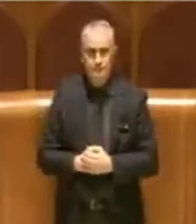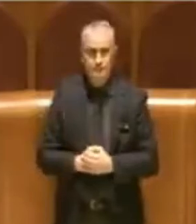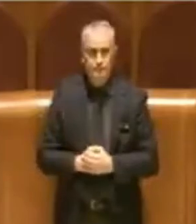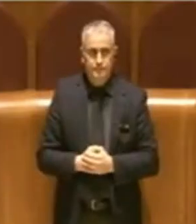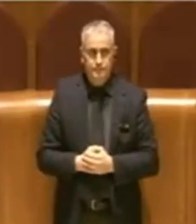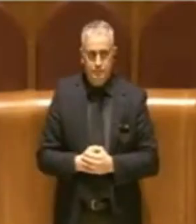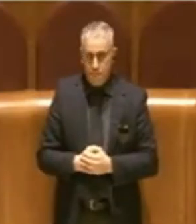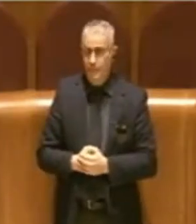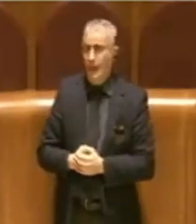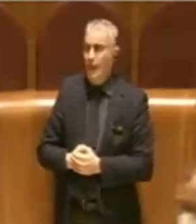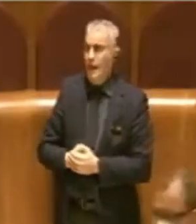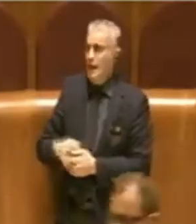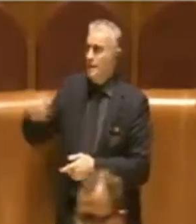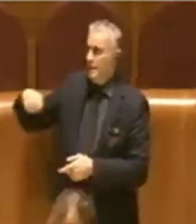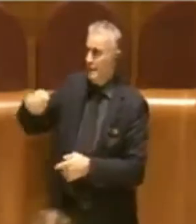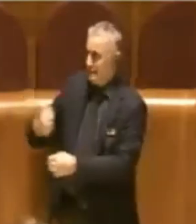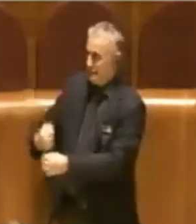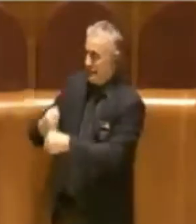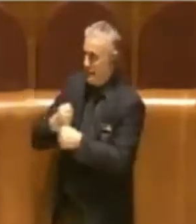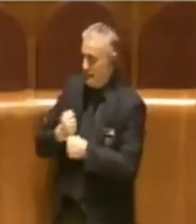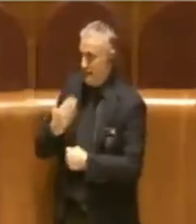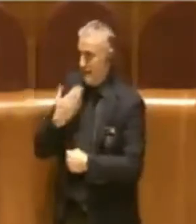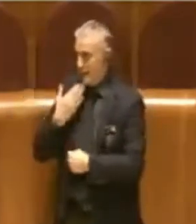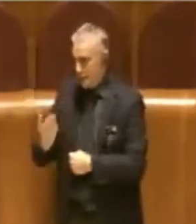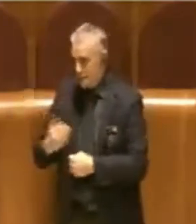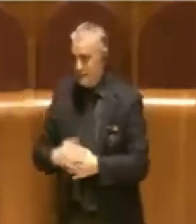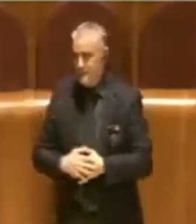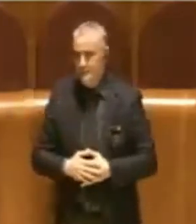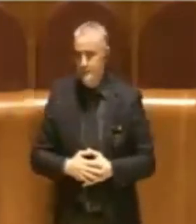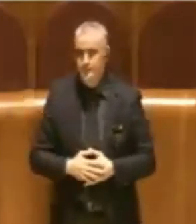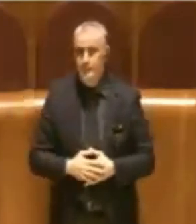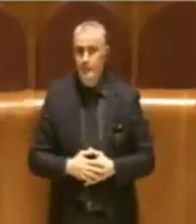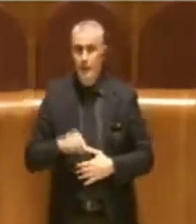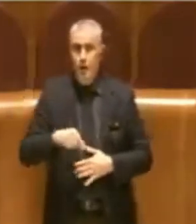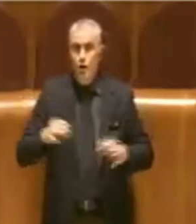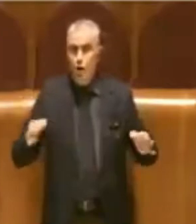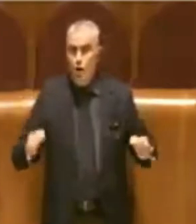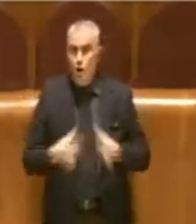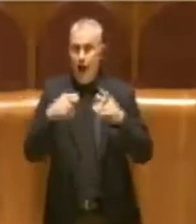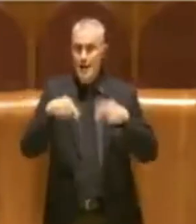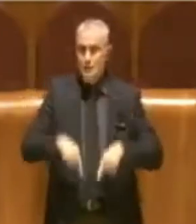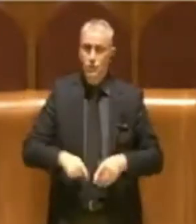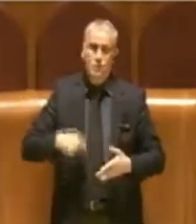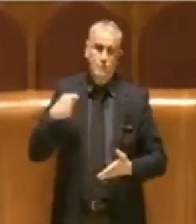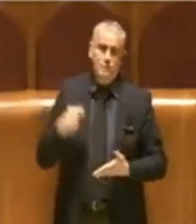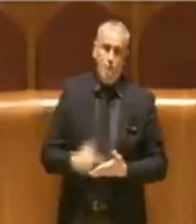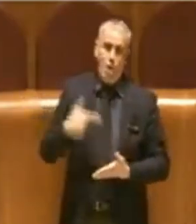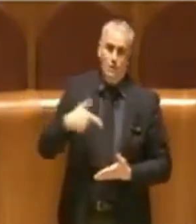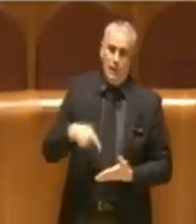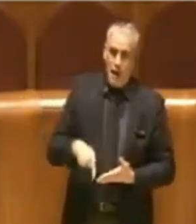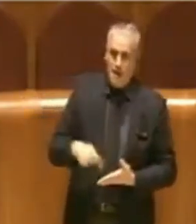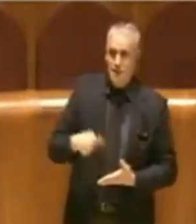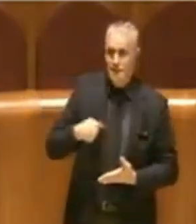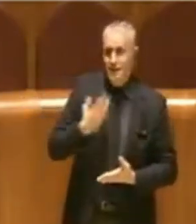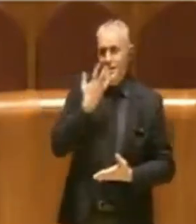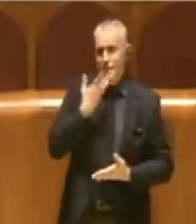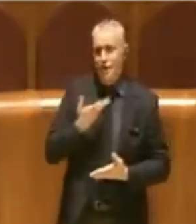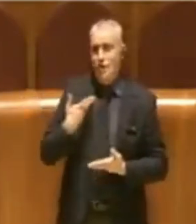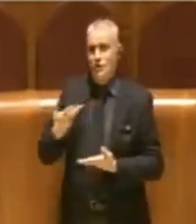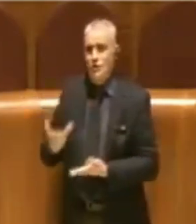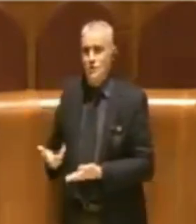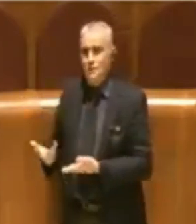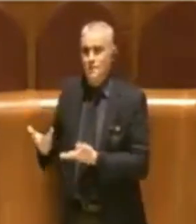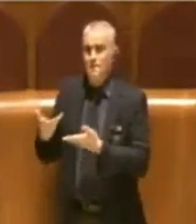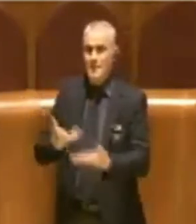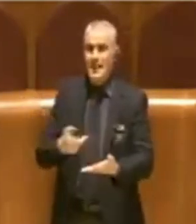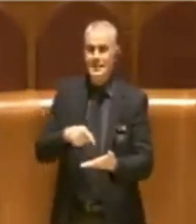Grazie Presidente, era troppo importante questa occasione per presentare un